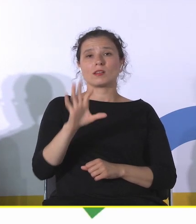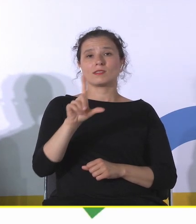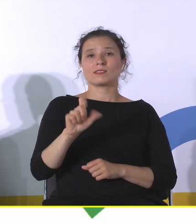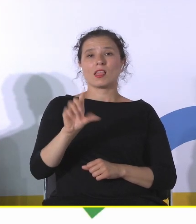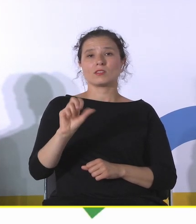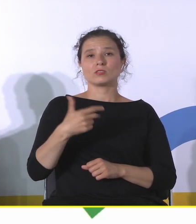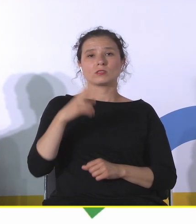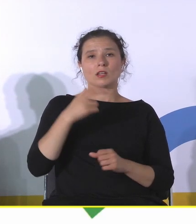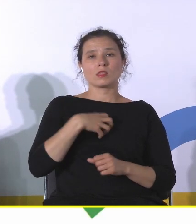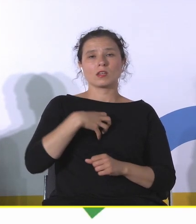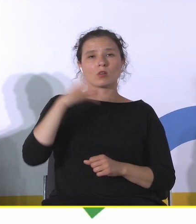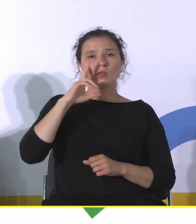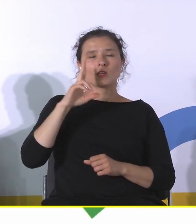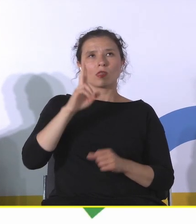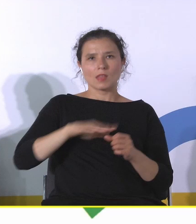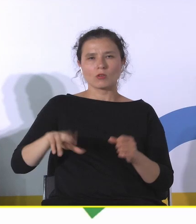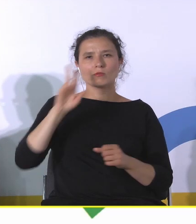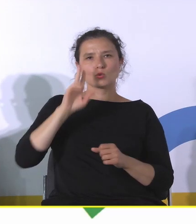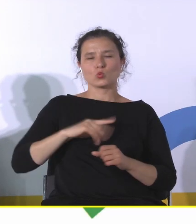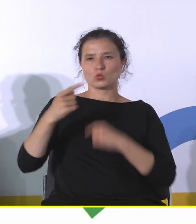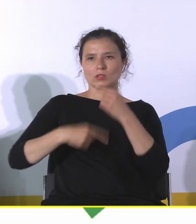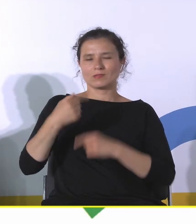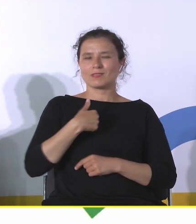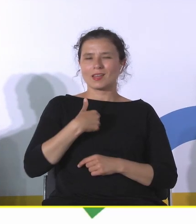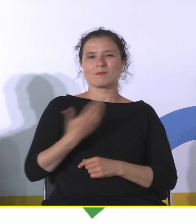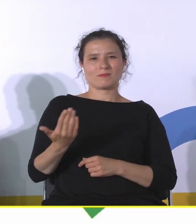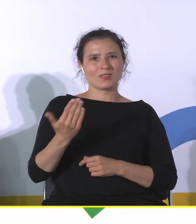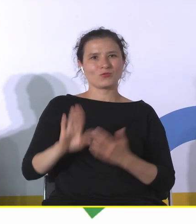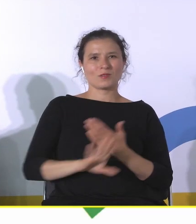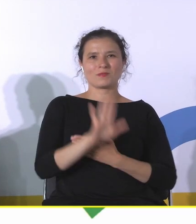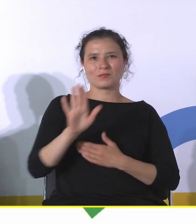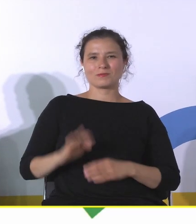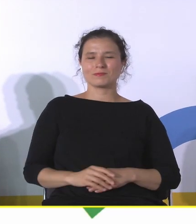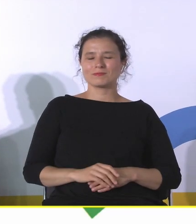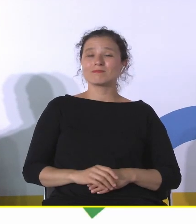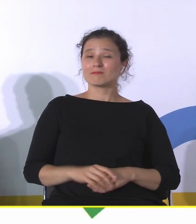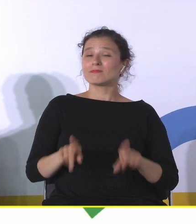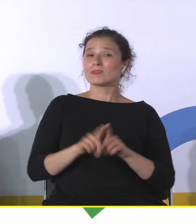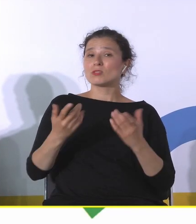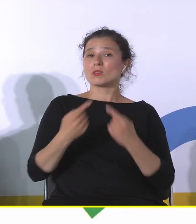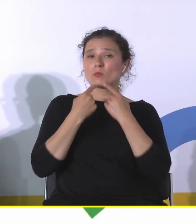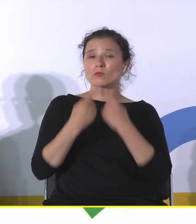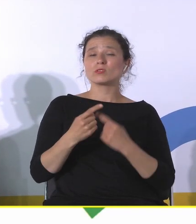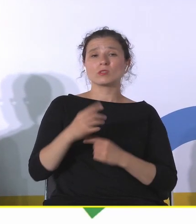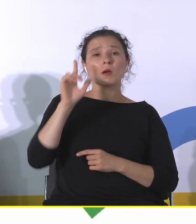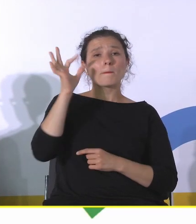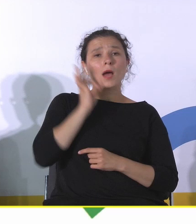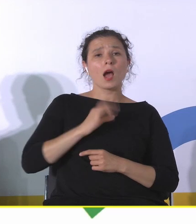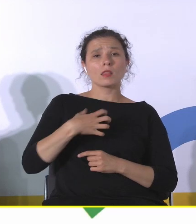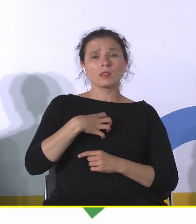Instytutu Dziedzictwa, który mam zaszczyt reprezentować. I wspomnieć o tym, że Pani Dyrektor jakąś niebywałą